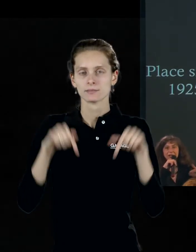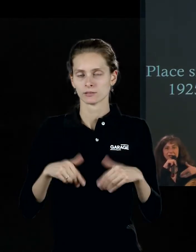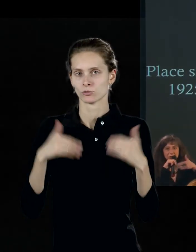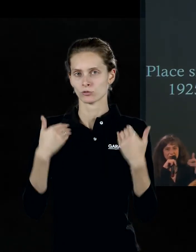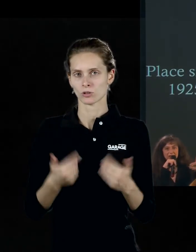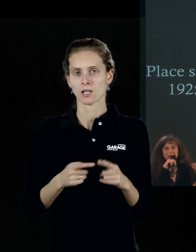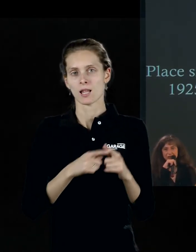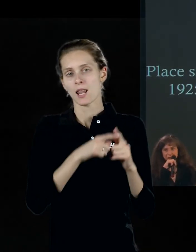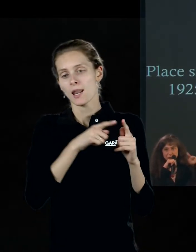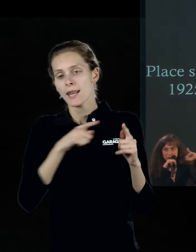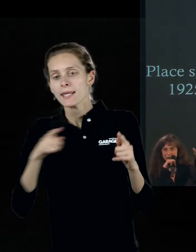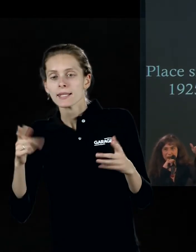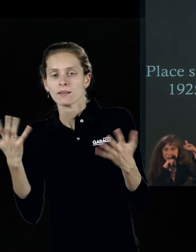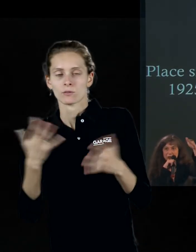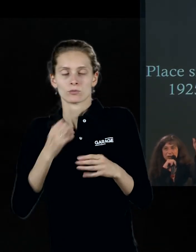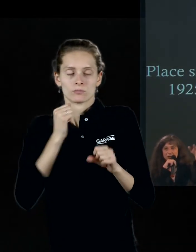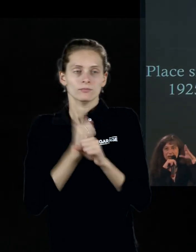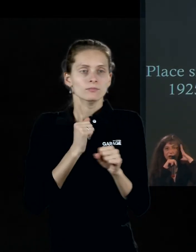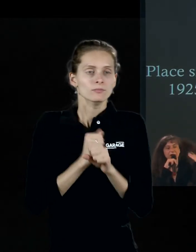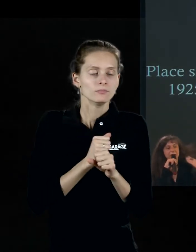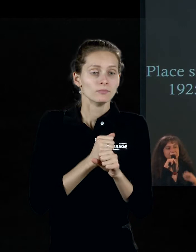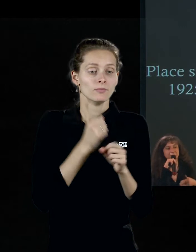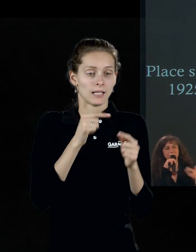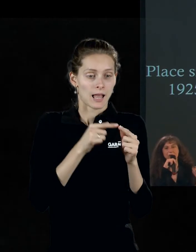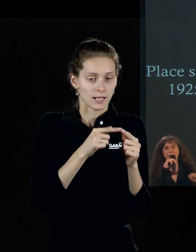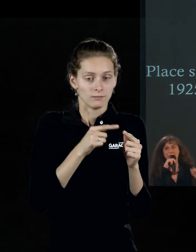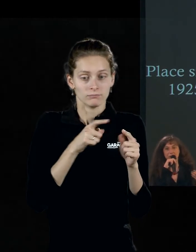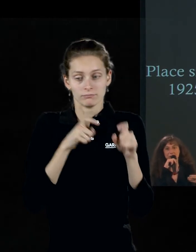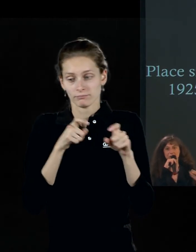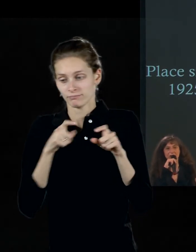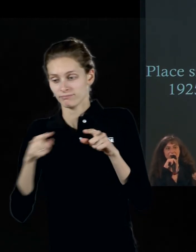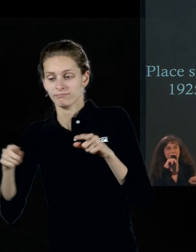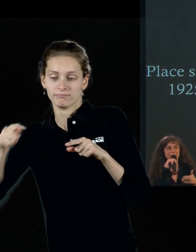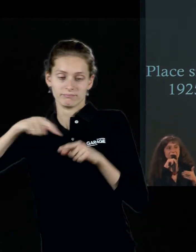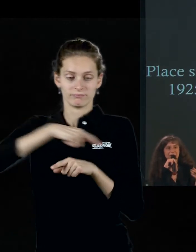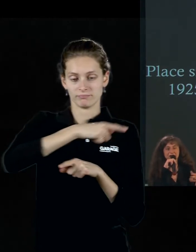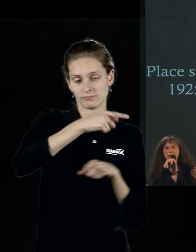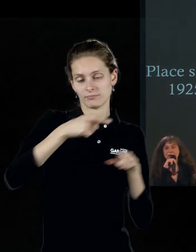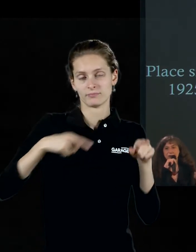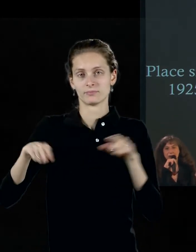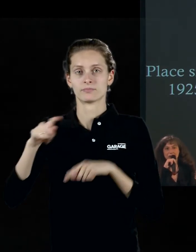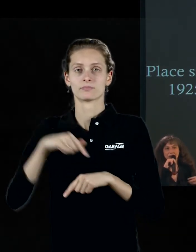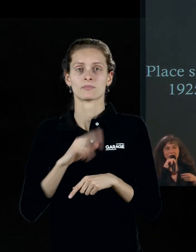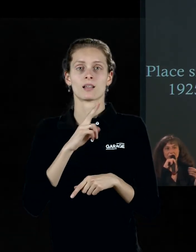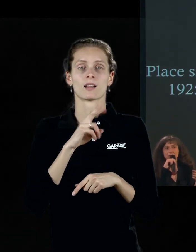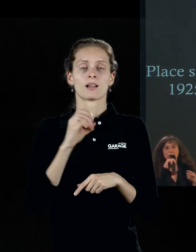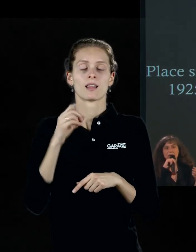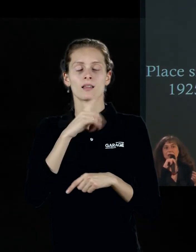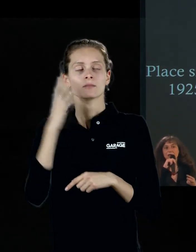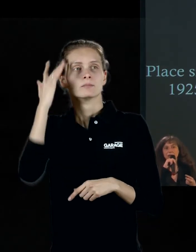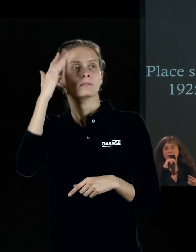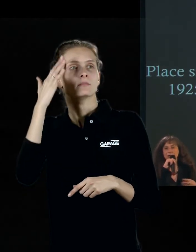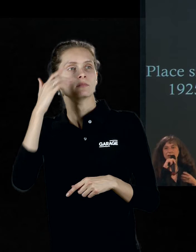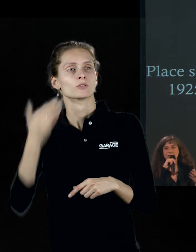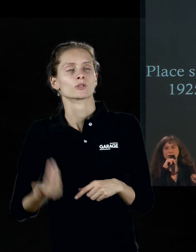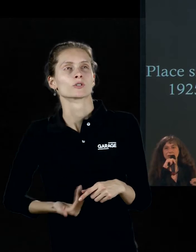линии, которые создала его и побежала дальше, линии, которые Клей мыслит почти как живые существа, вот эти точки и